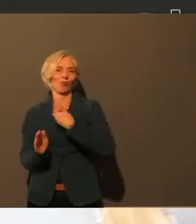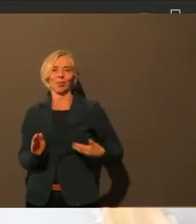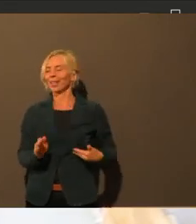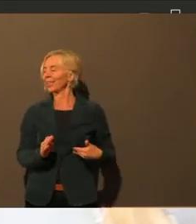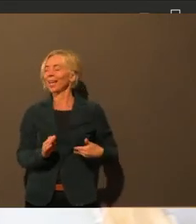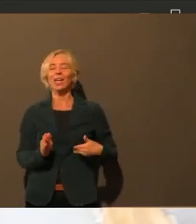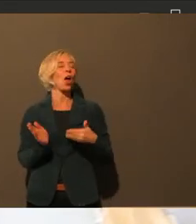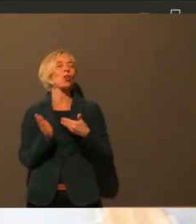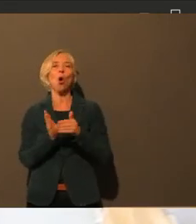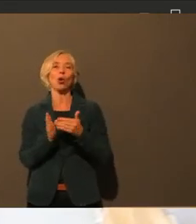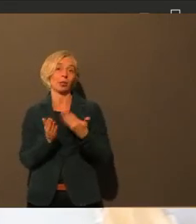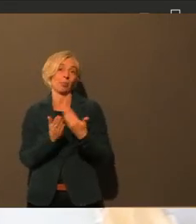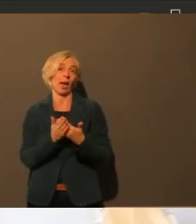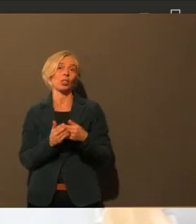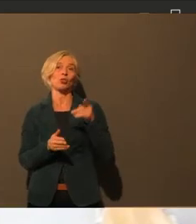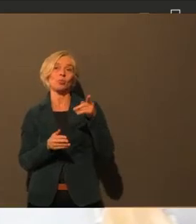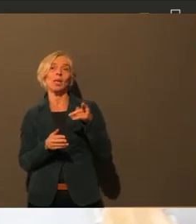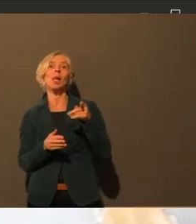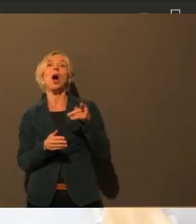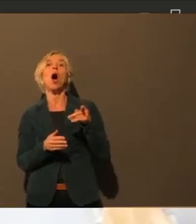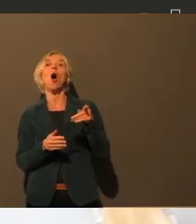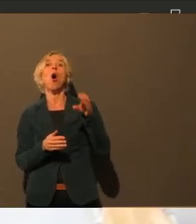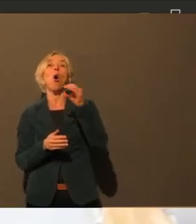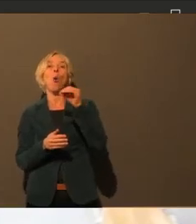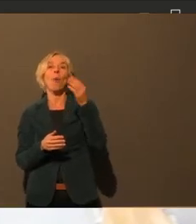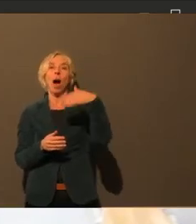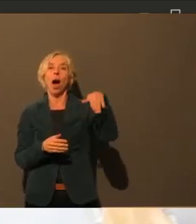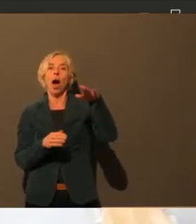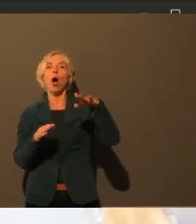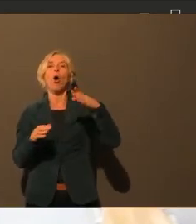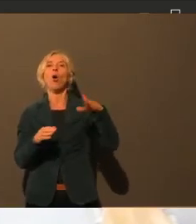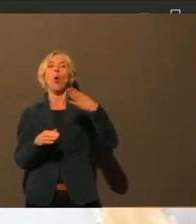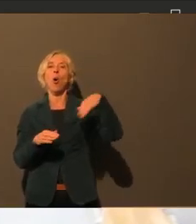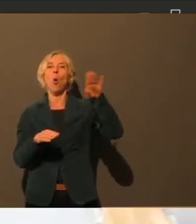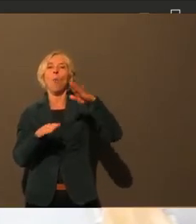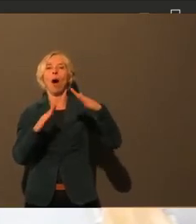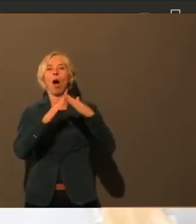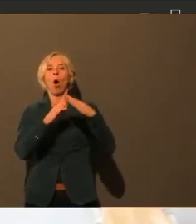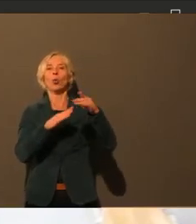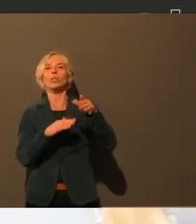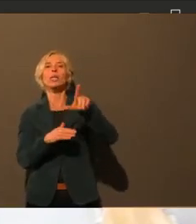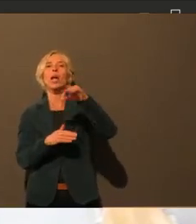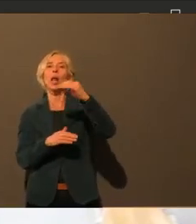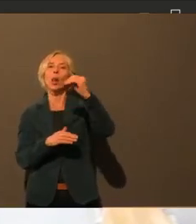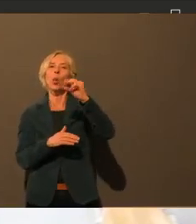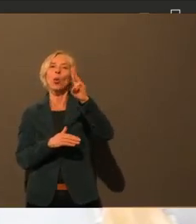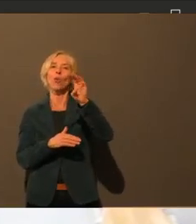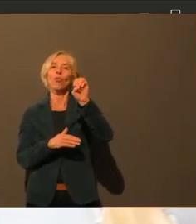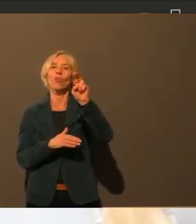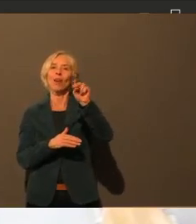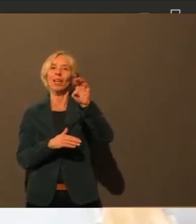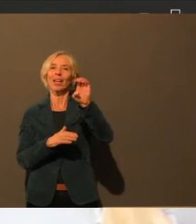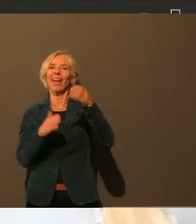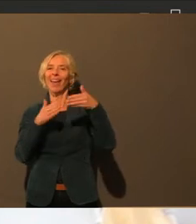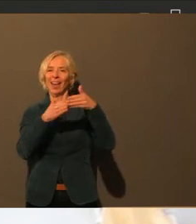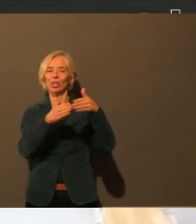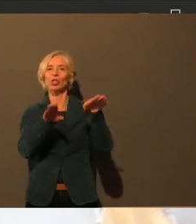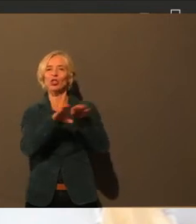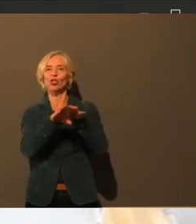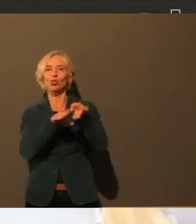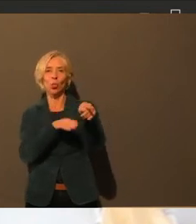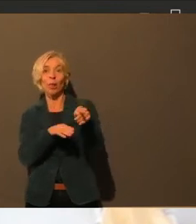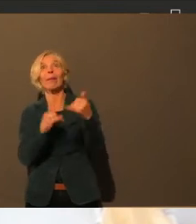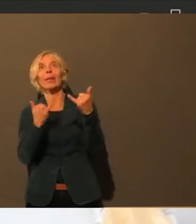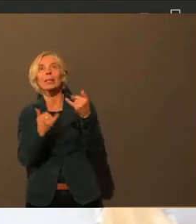Beispiel wie die Löwenig-Schule eine Gesamtsanierung an dieser Mittelschule stattfindet, dann kann es natürlich noch keine adäquate Inhouse